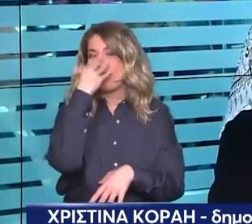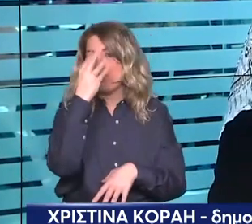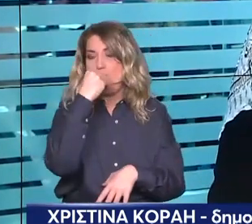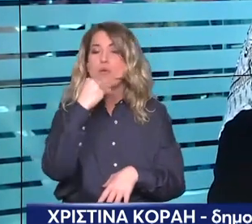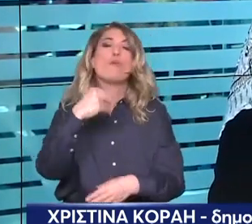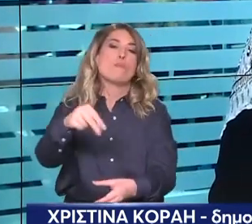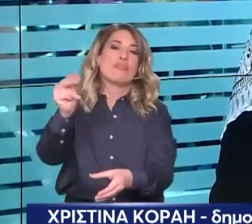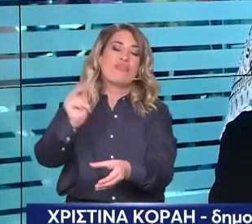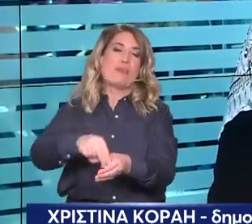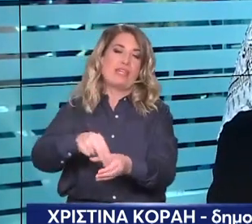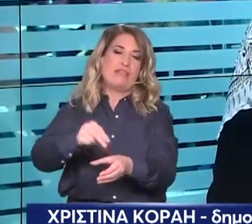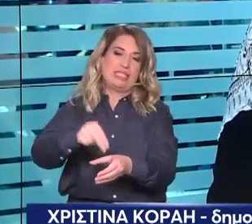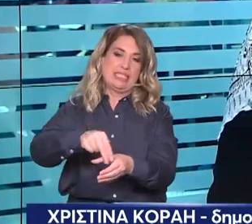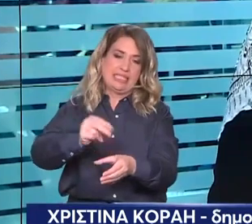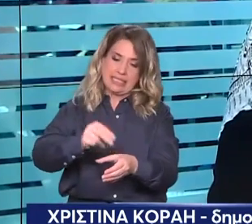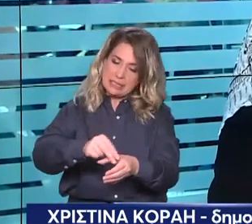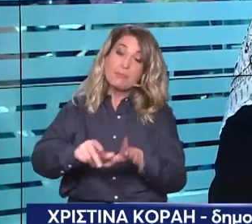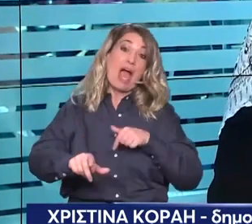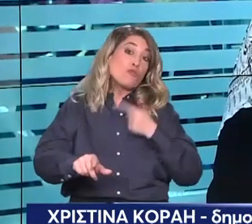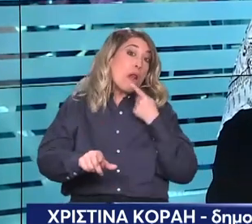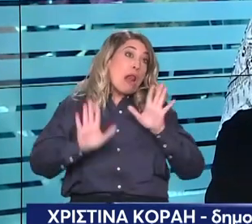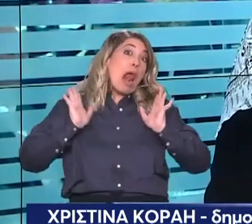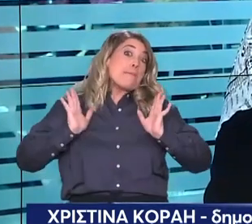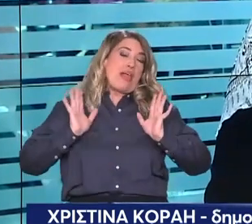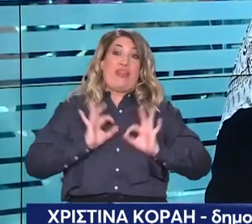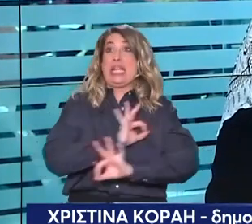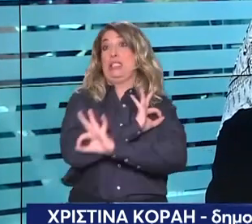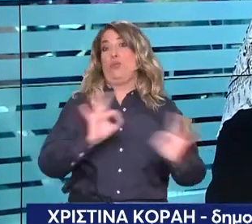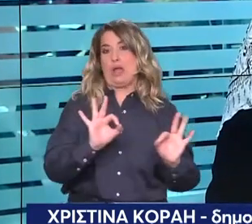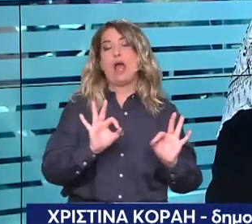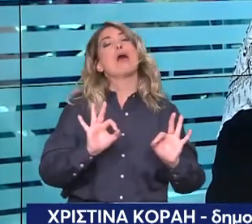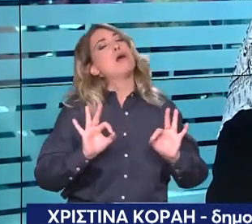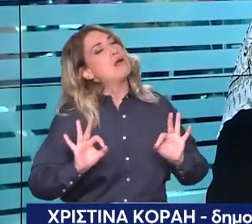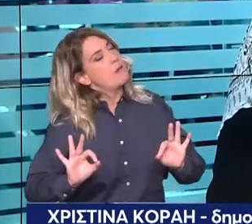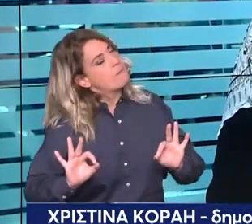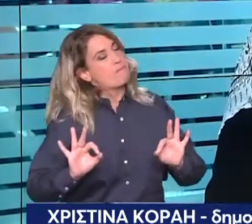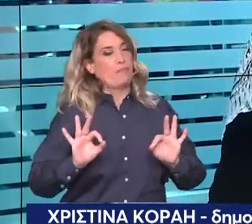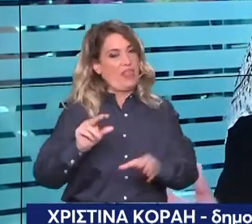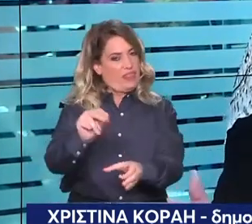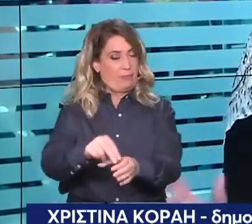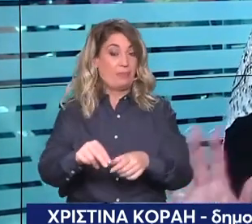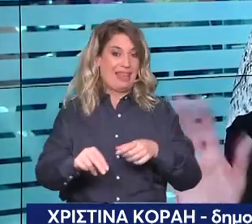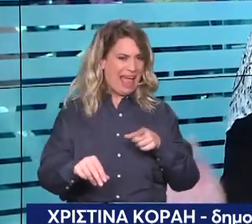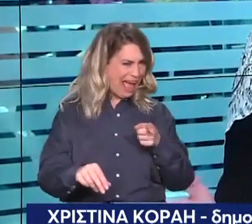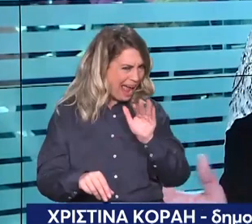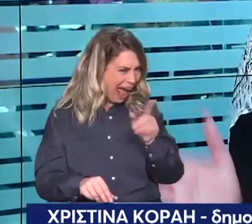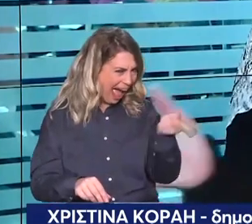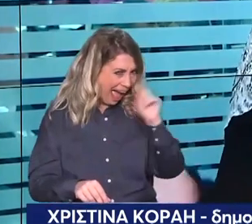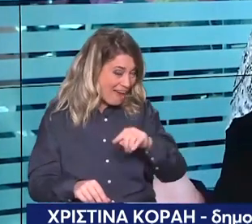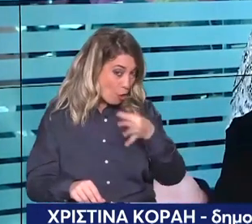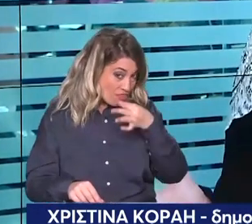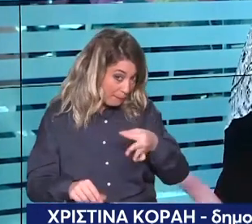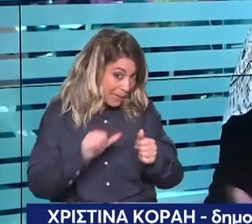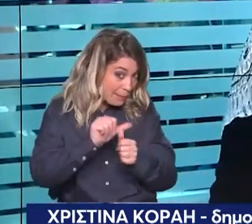εκτιμώ, δεν το ξέρω, δεν είναι πληροφορία, εκτίμηση είναι αυτό που λέω, ότι θα πει και η ημερομηνία ο Πρωθυπουργός αύριο. Δεν το